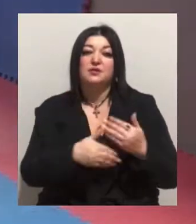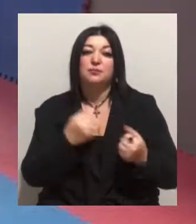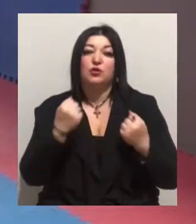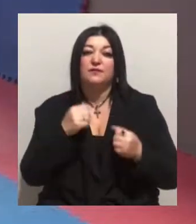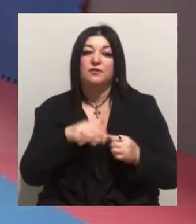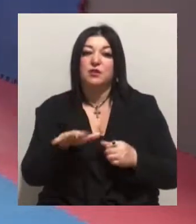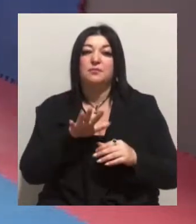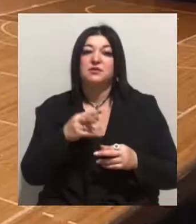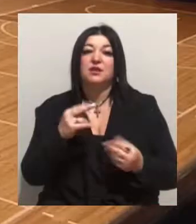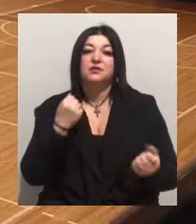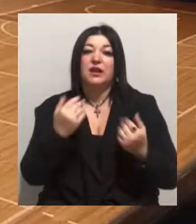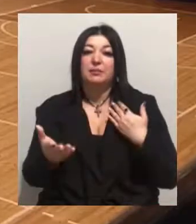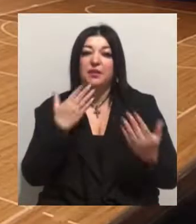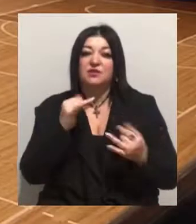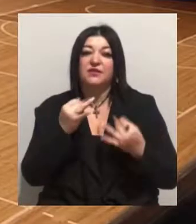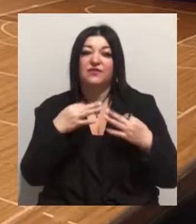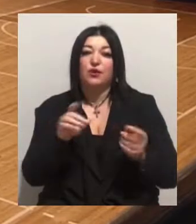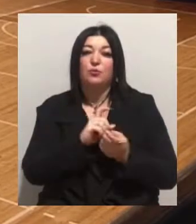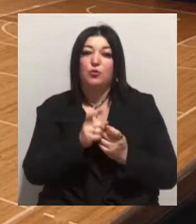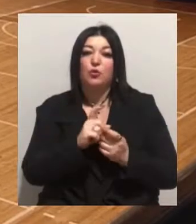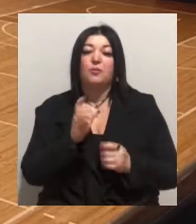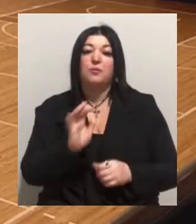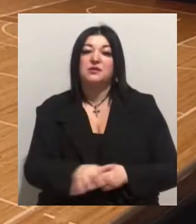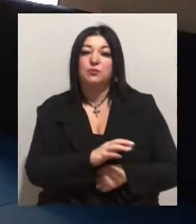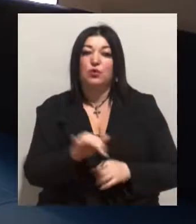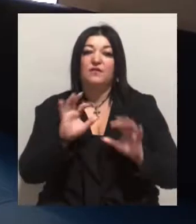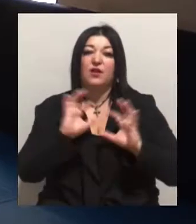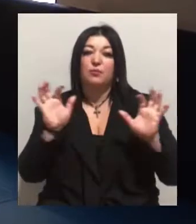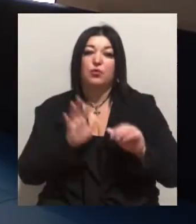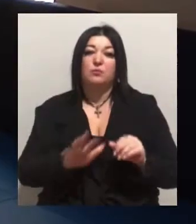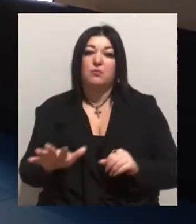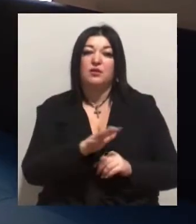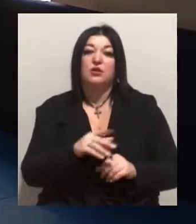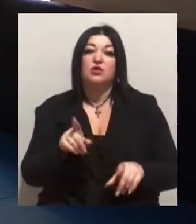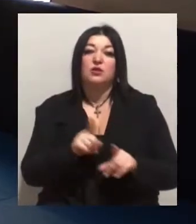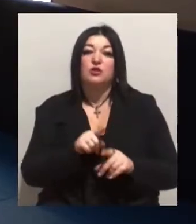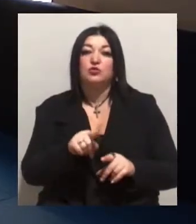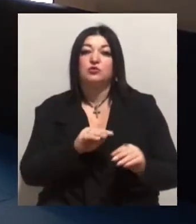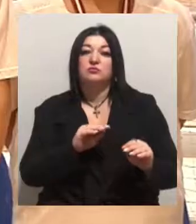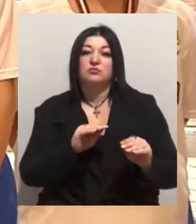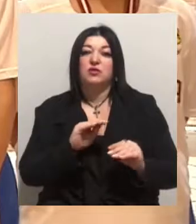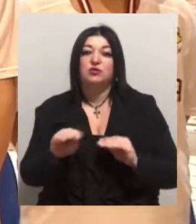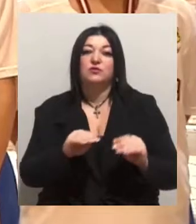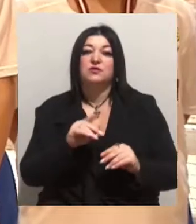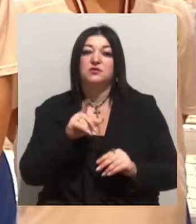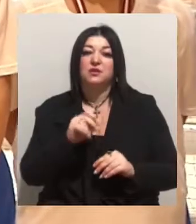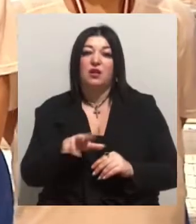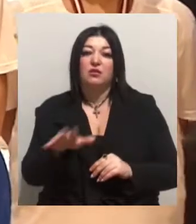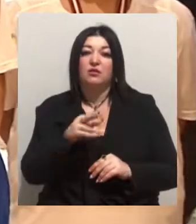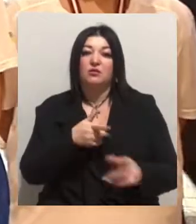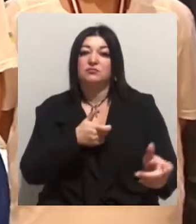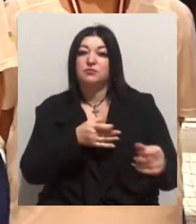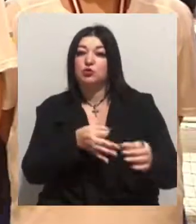гімнастикою та вільною боротьбою, баскетбольного та волейбольного майданчиків. Також тут розташований зал для стрільби з лука. Враженням від